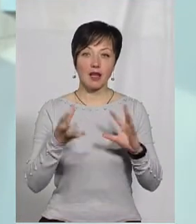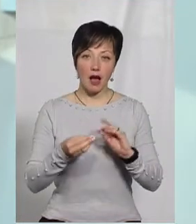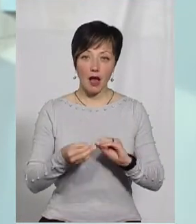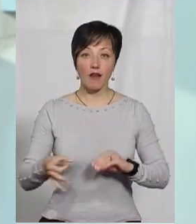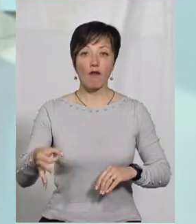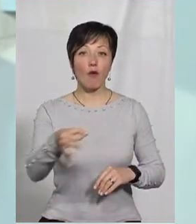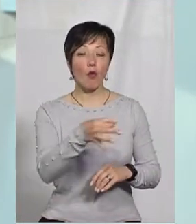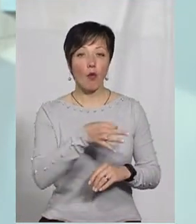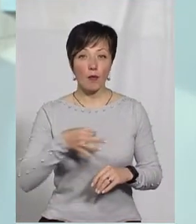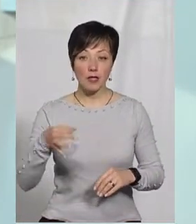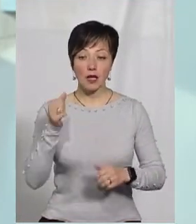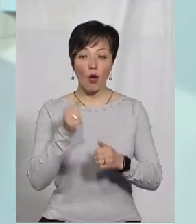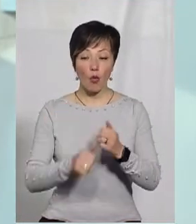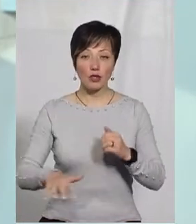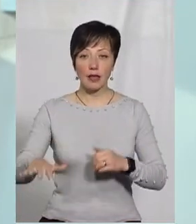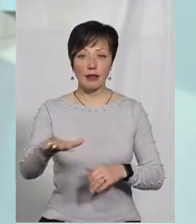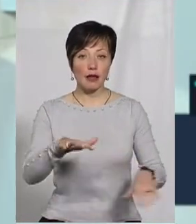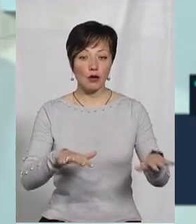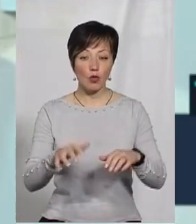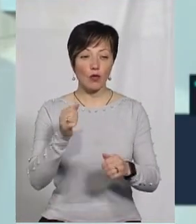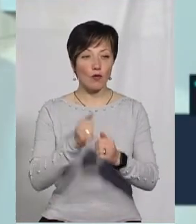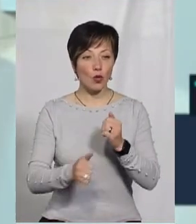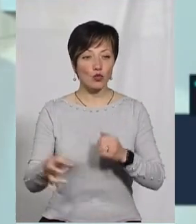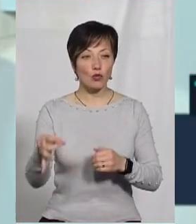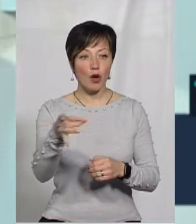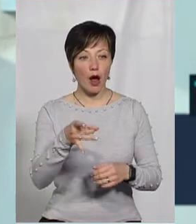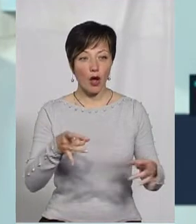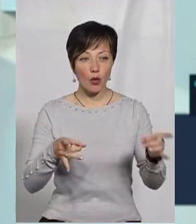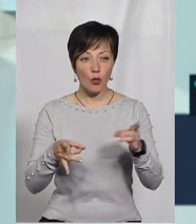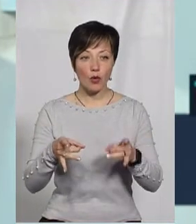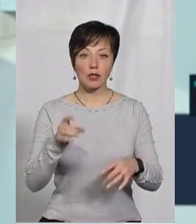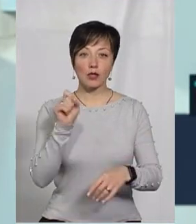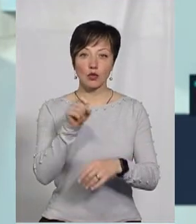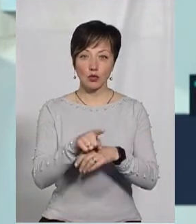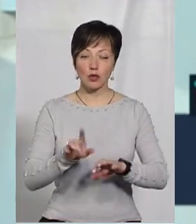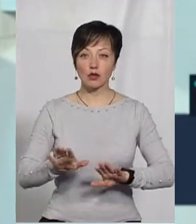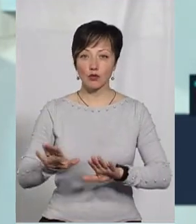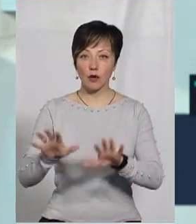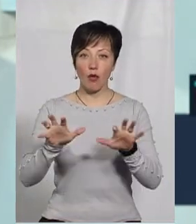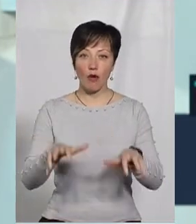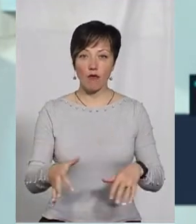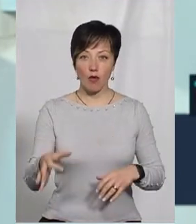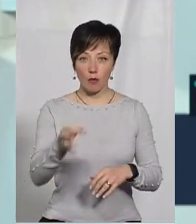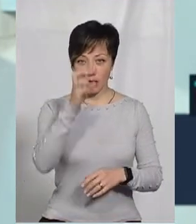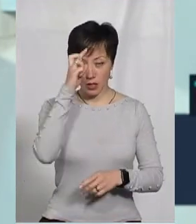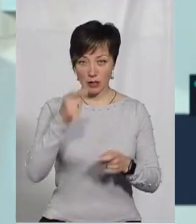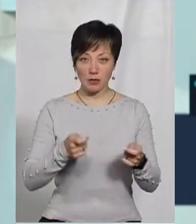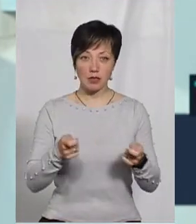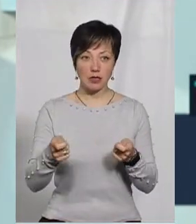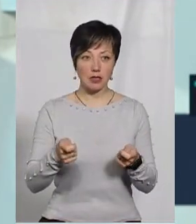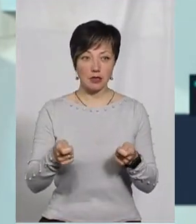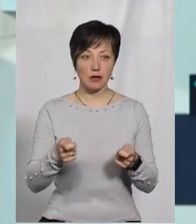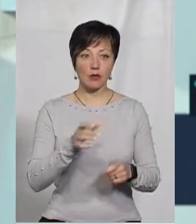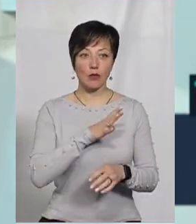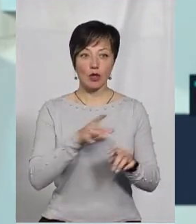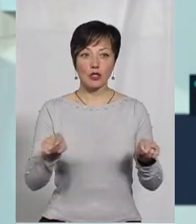області, на кожній території, в кожному районі, за дорученням заступника голови облдержадміністрації Оксани